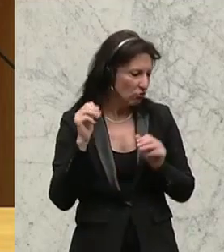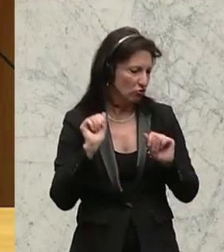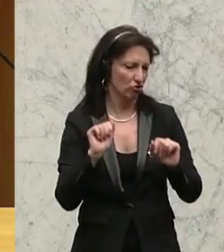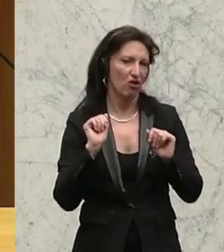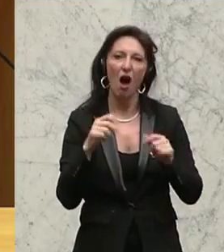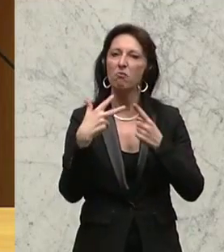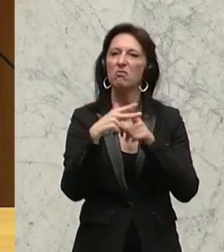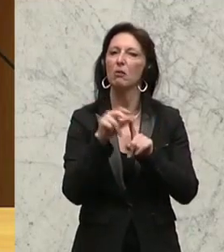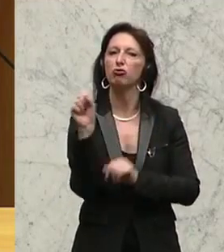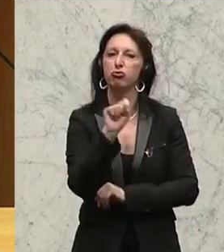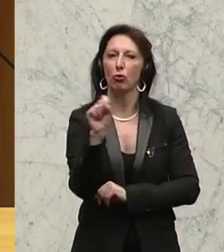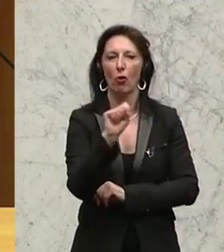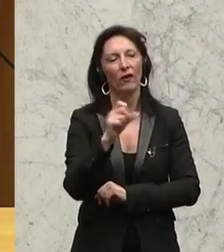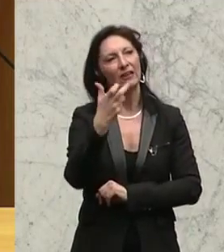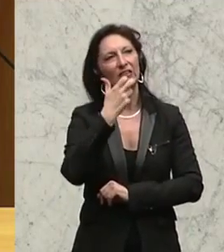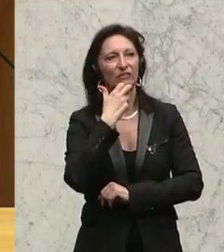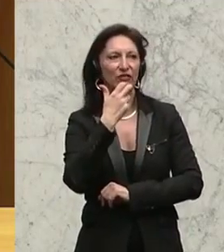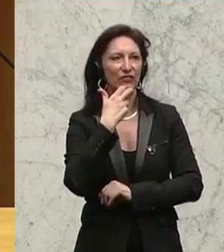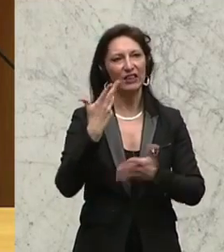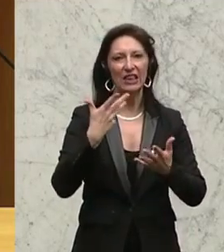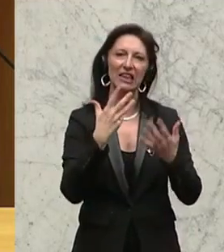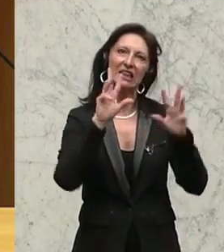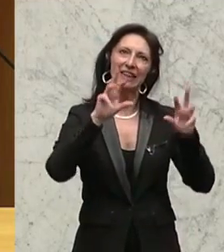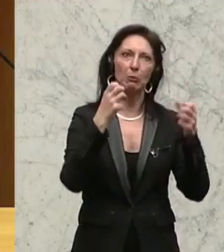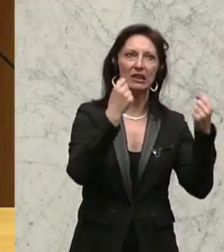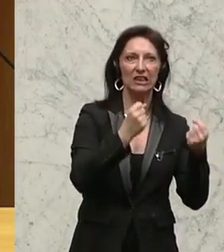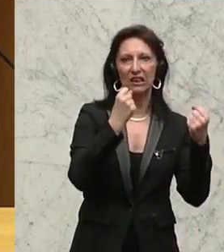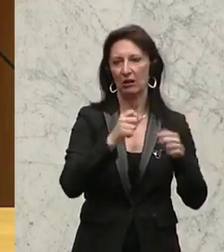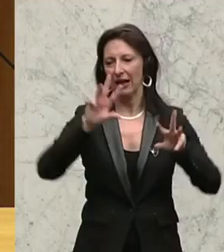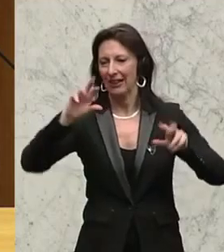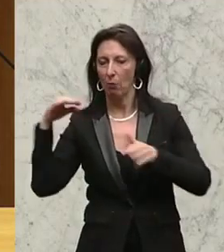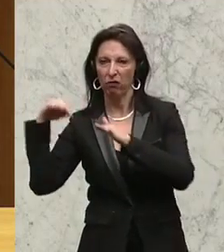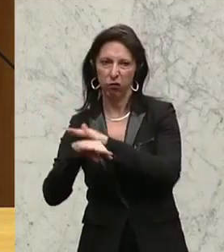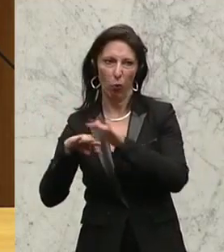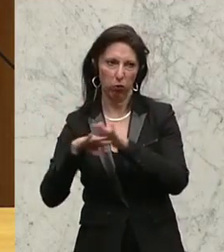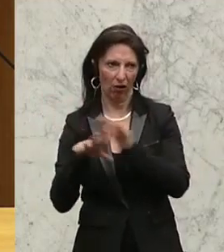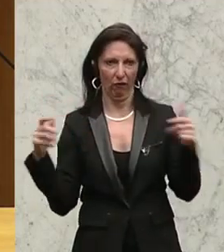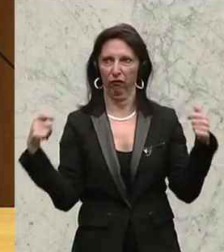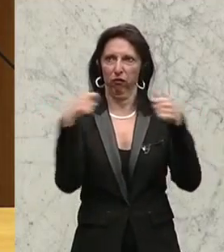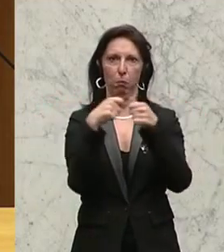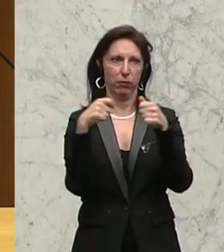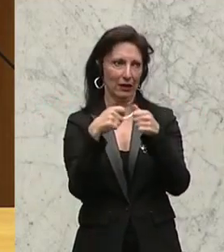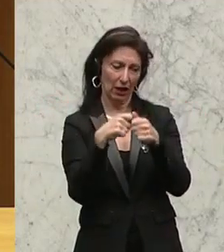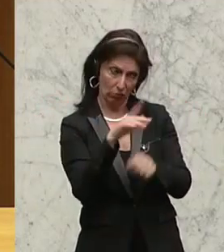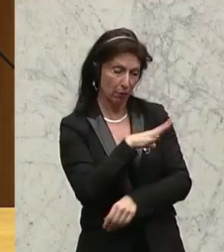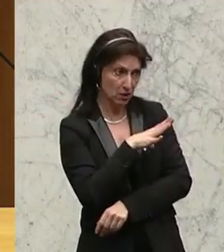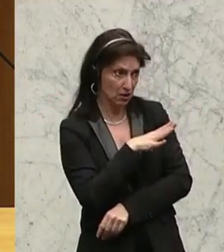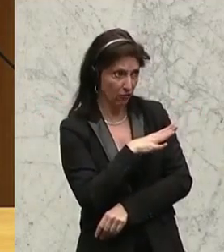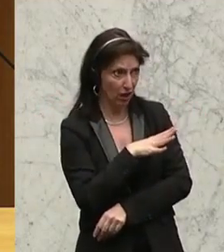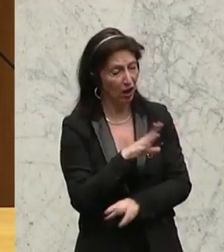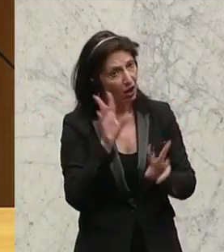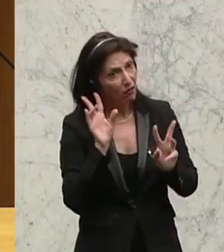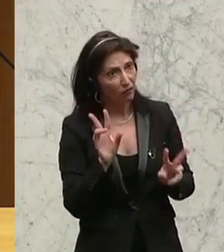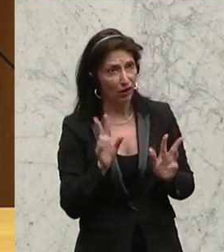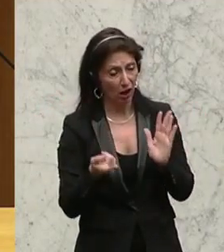Flüchtlingssituation zu verknüpfen. Es ist ein gefährlicher Versuch in einer emotionalen Debatte, der natürlich die wirklich sicherheitsrelevanten